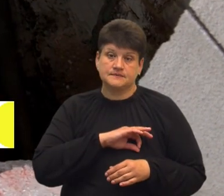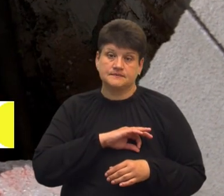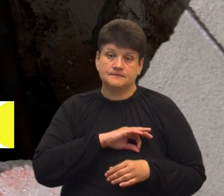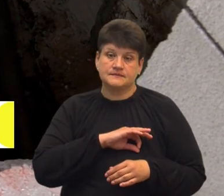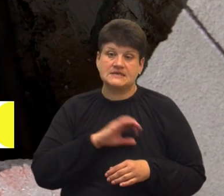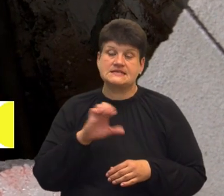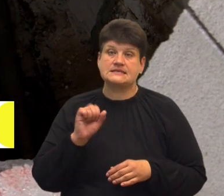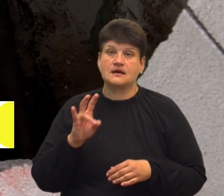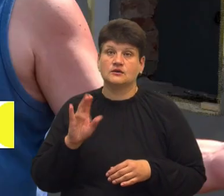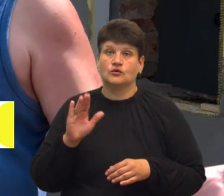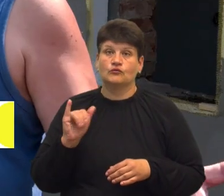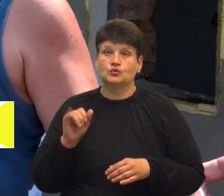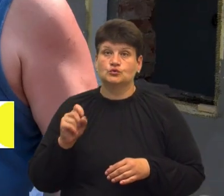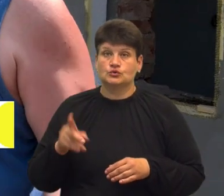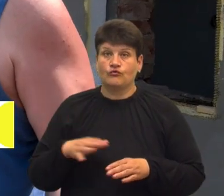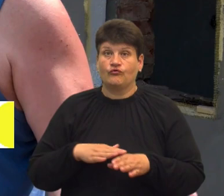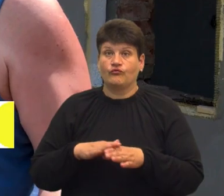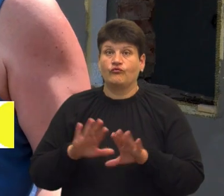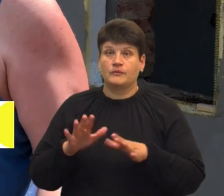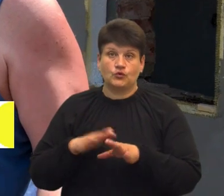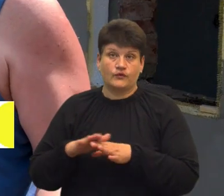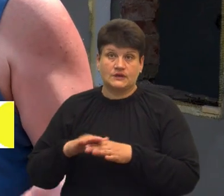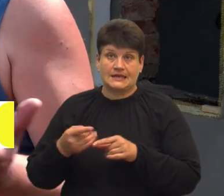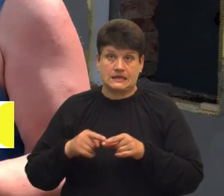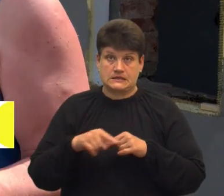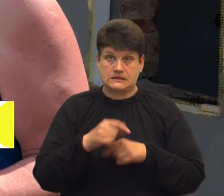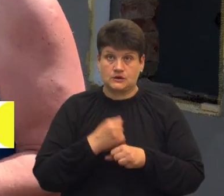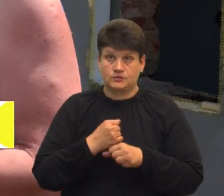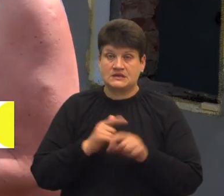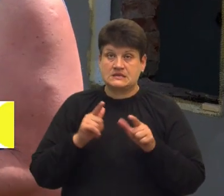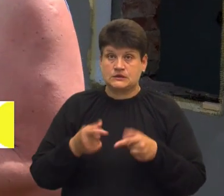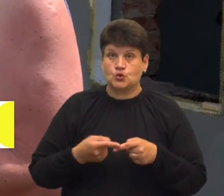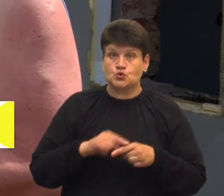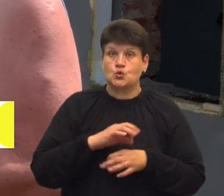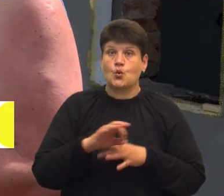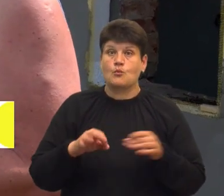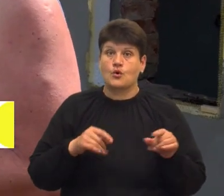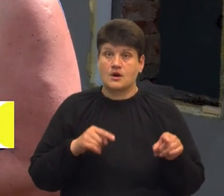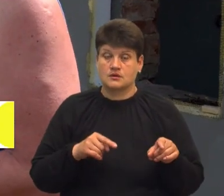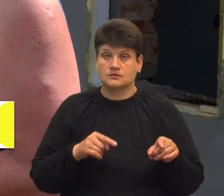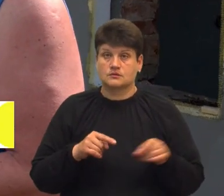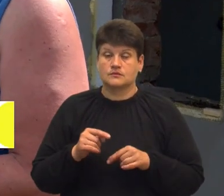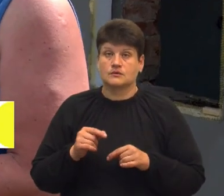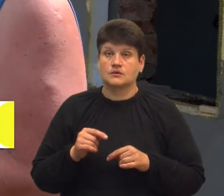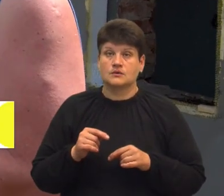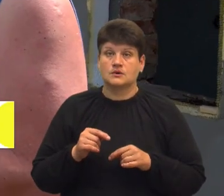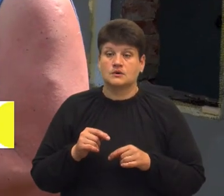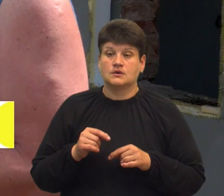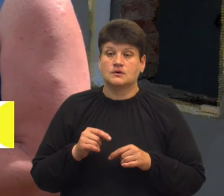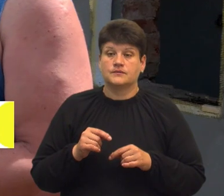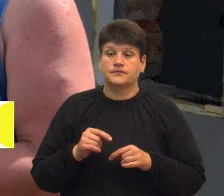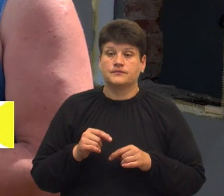санвузол. У випадку виконання цих робіт, згідно цього проєкту, корт, мені здається,